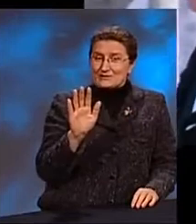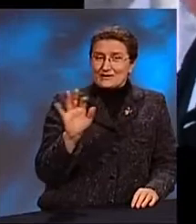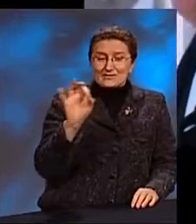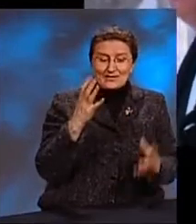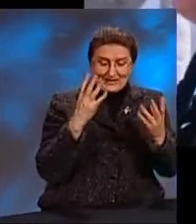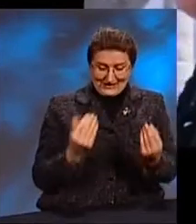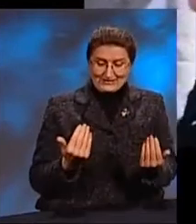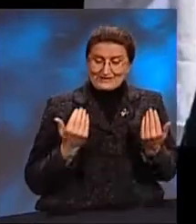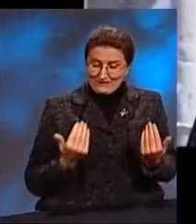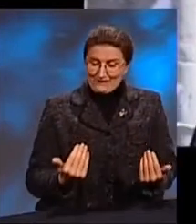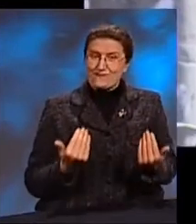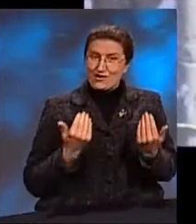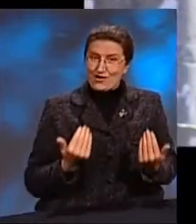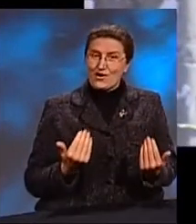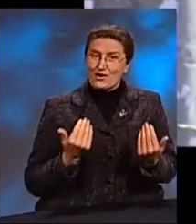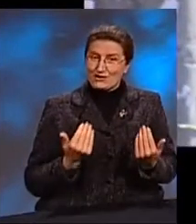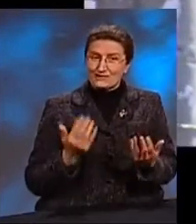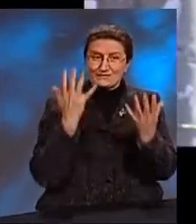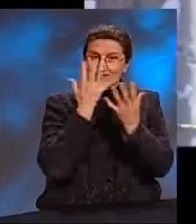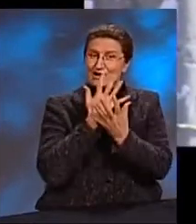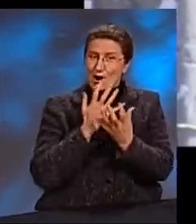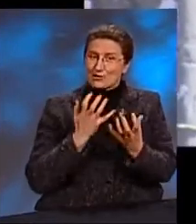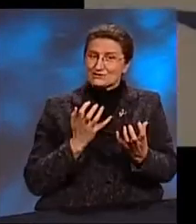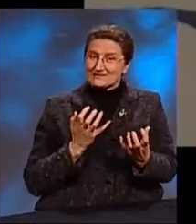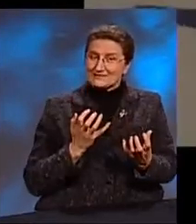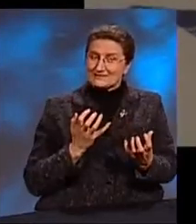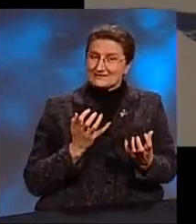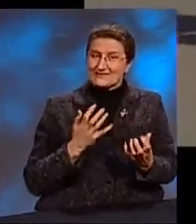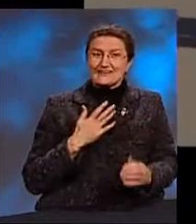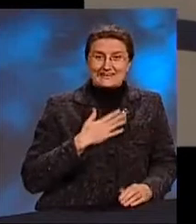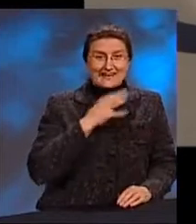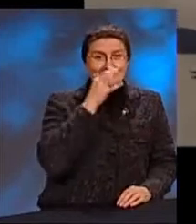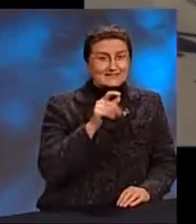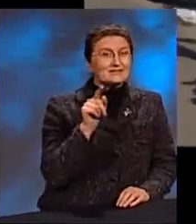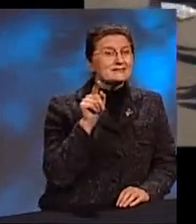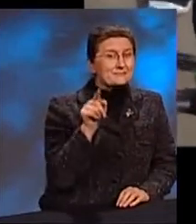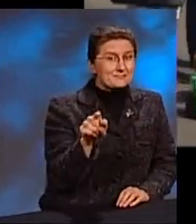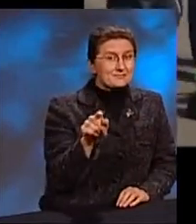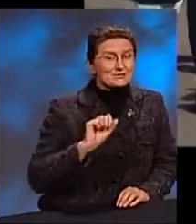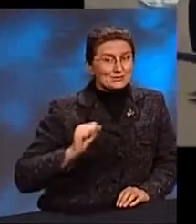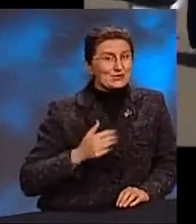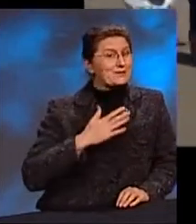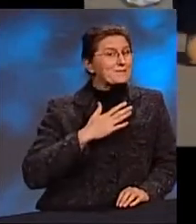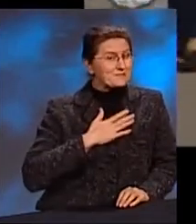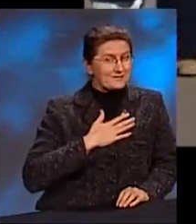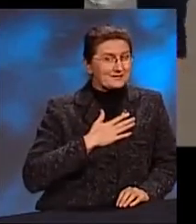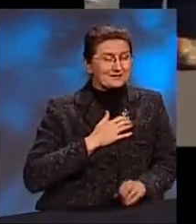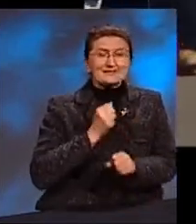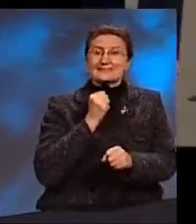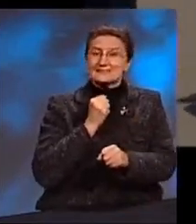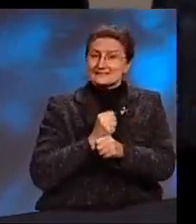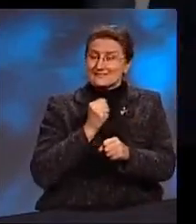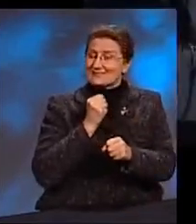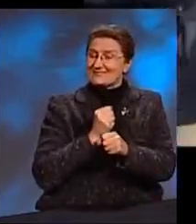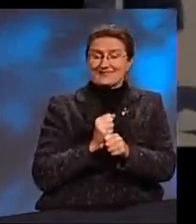сегодняшнем всерьез Я скажу тебе, друг мой, сотворил